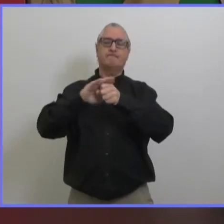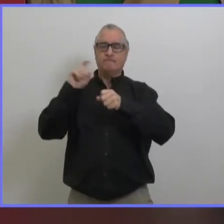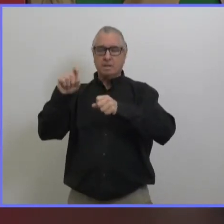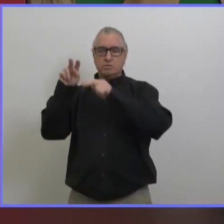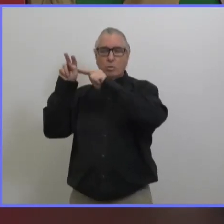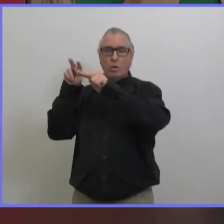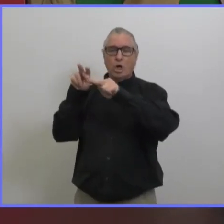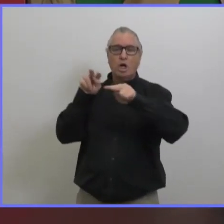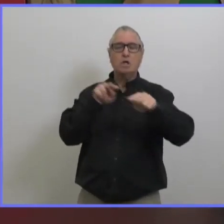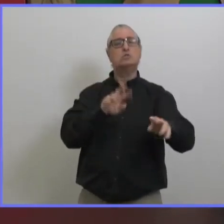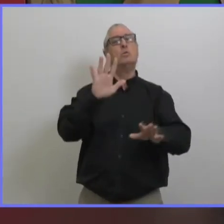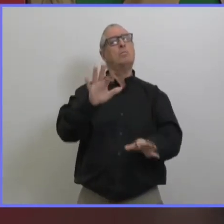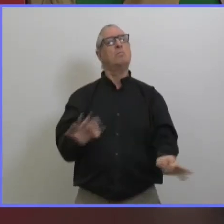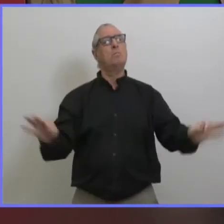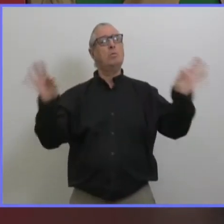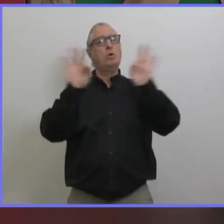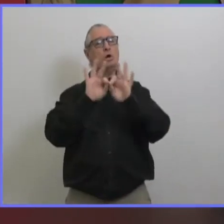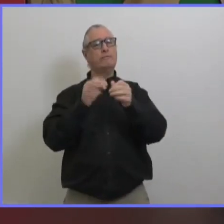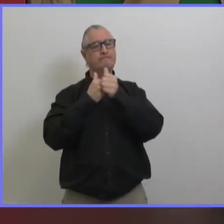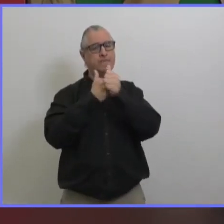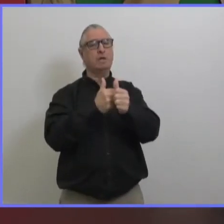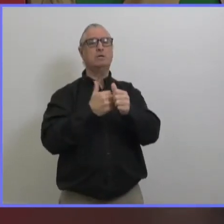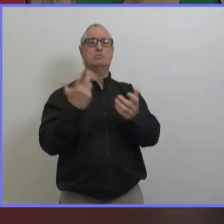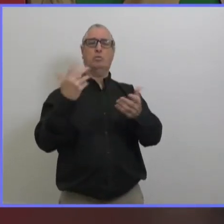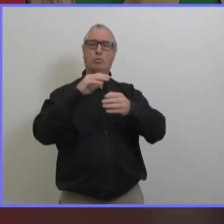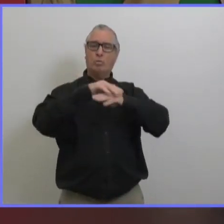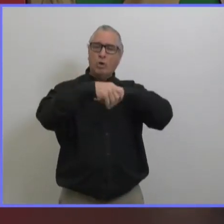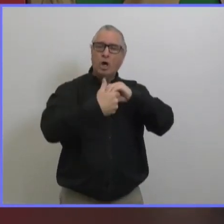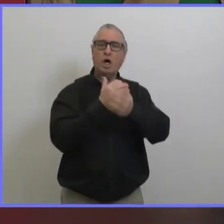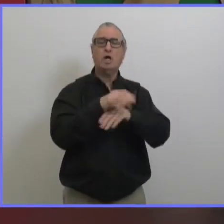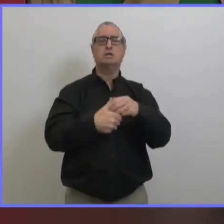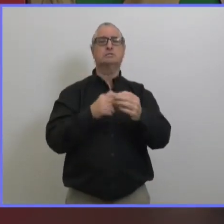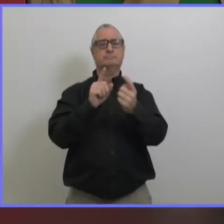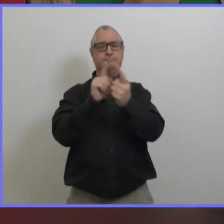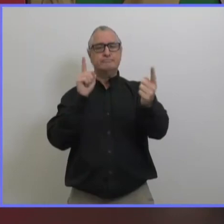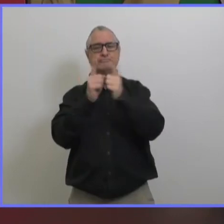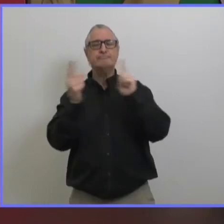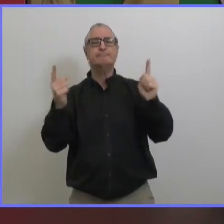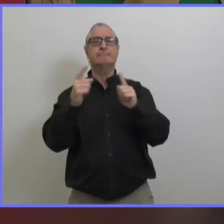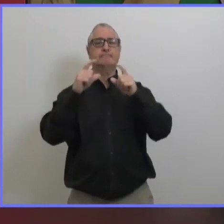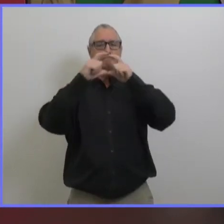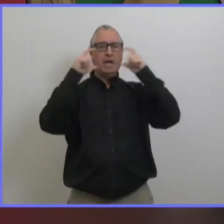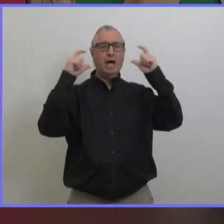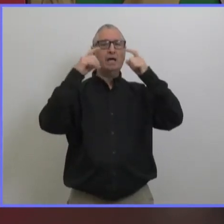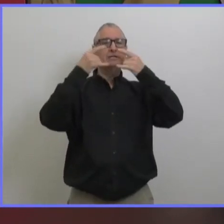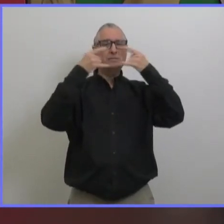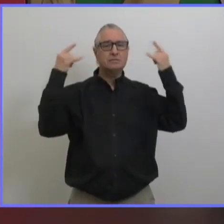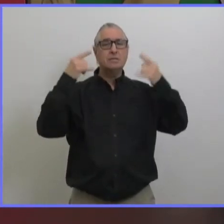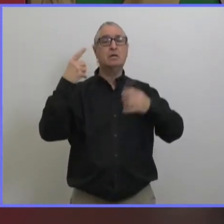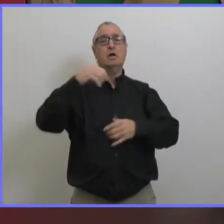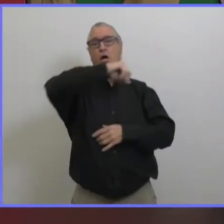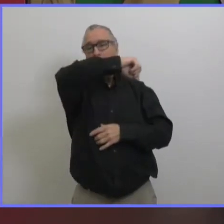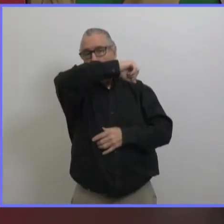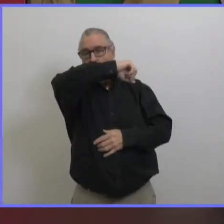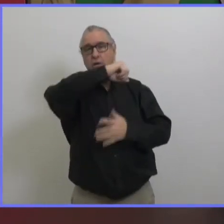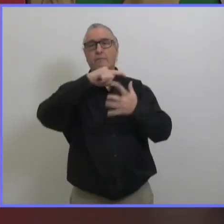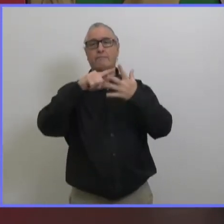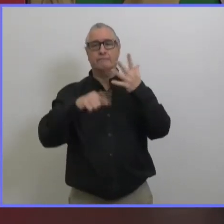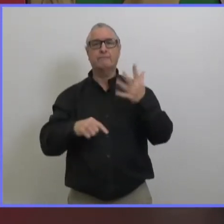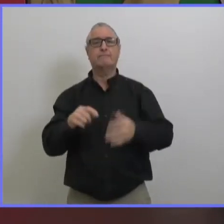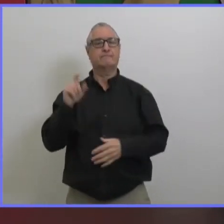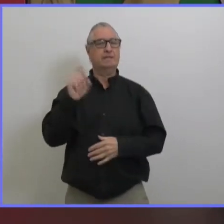du tout le cas dès que on a mis en place les restrictions on a commencé à voir les chiffres baissés et on